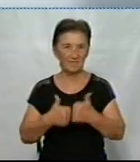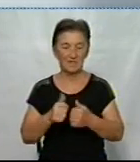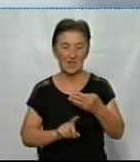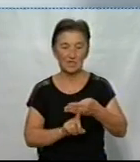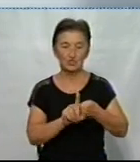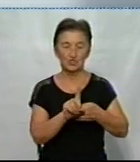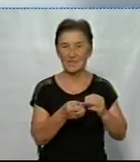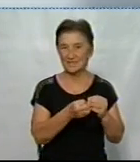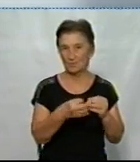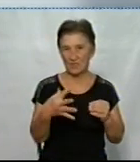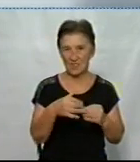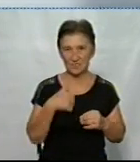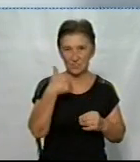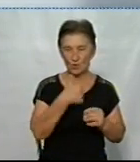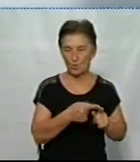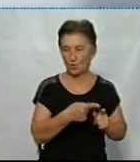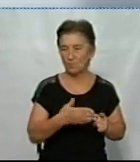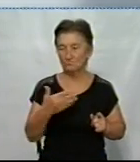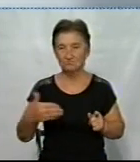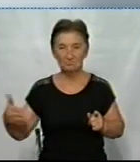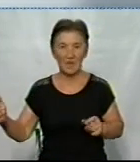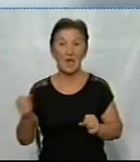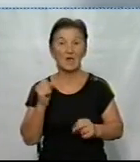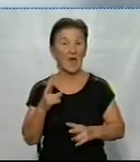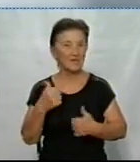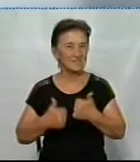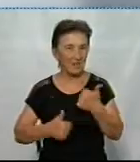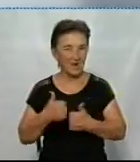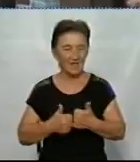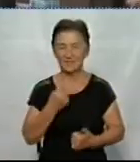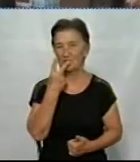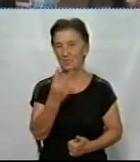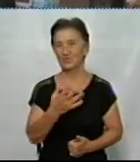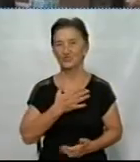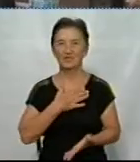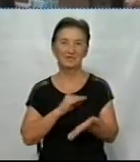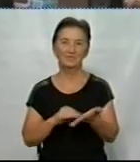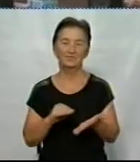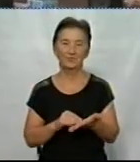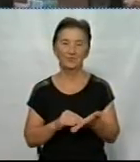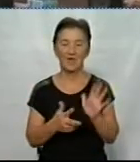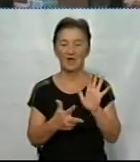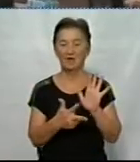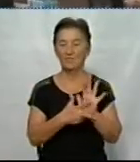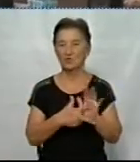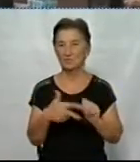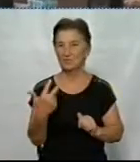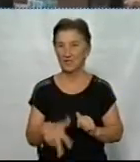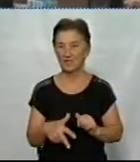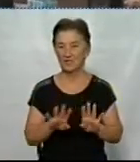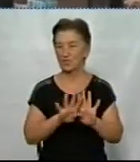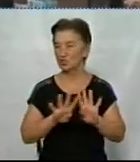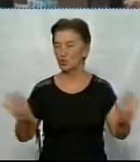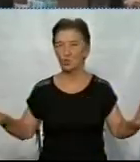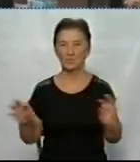до Дня Незалежності. Як змагалися, бачила Ольга Проценко. 8.30. На плацу полку шикуються 10